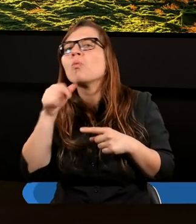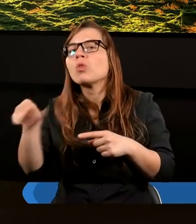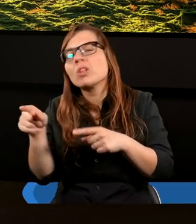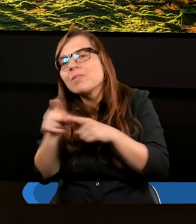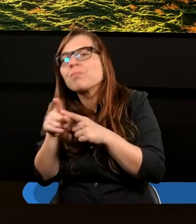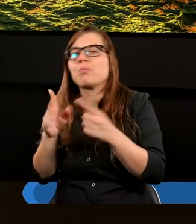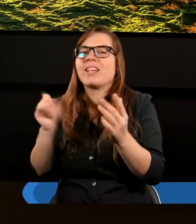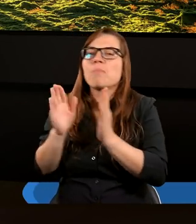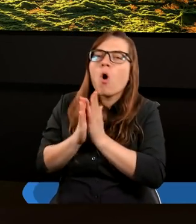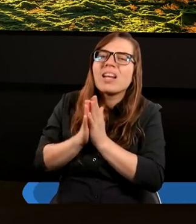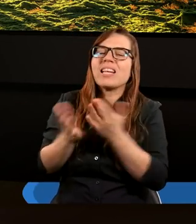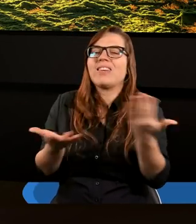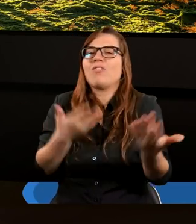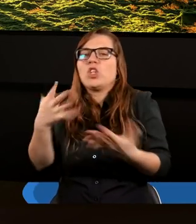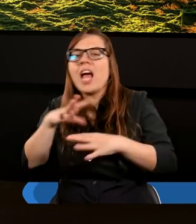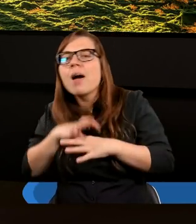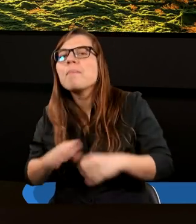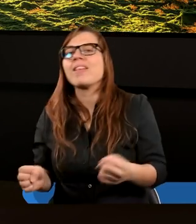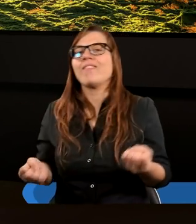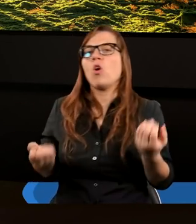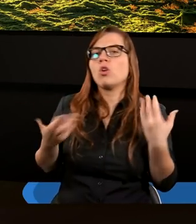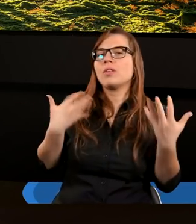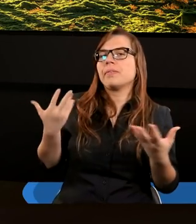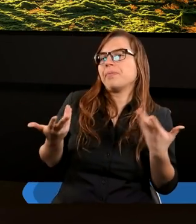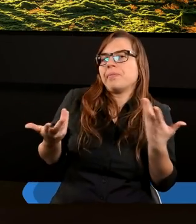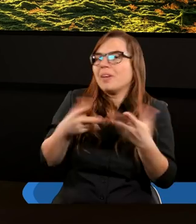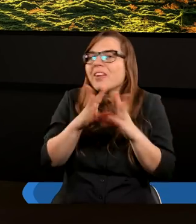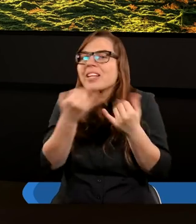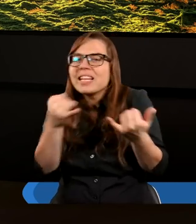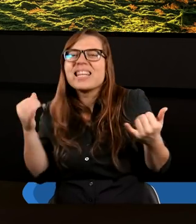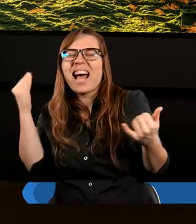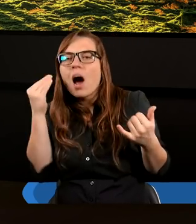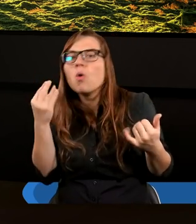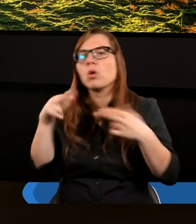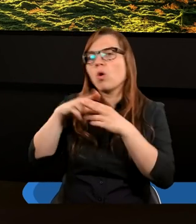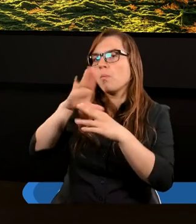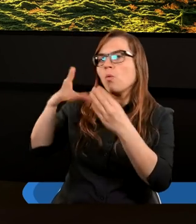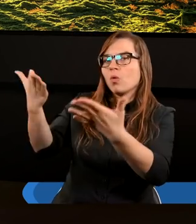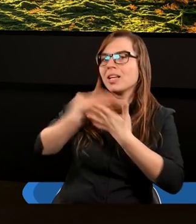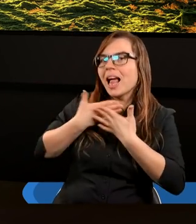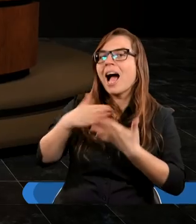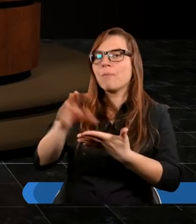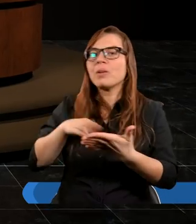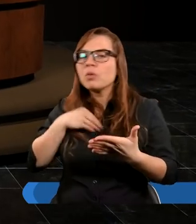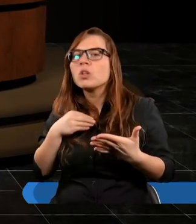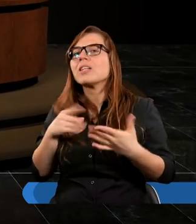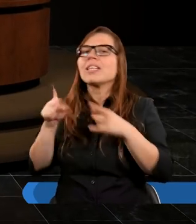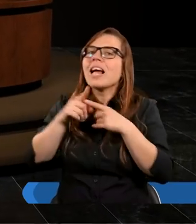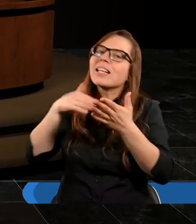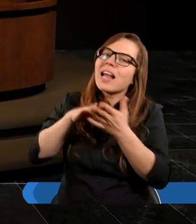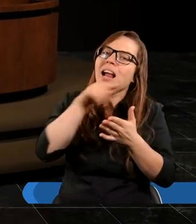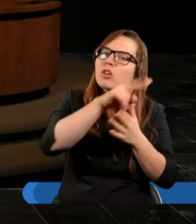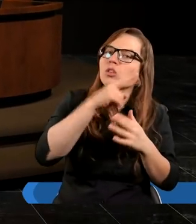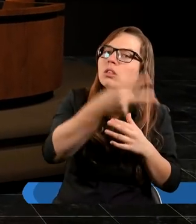z modlitwą, z cierpliwością, z tymi wszystkimi naukami, które Bóg daje nam w Biblii, zacząć go